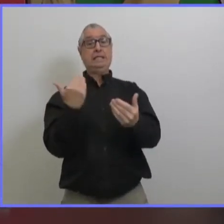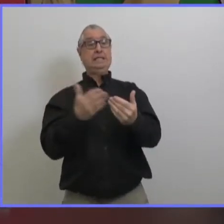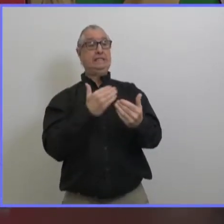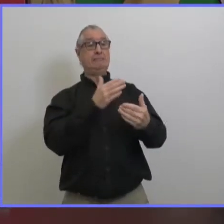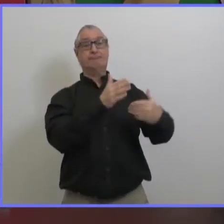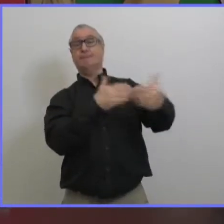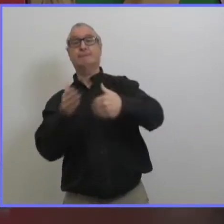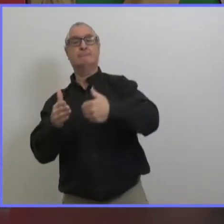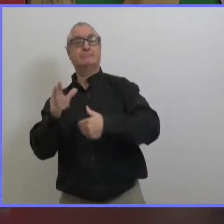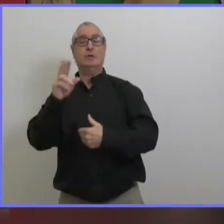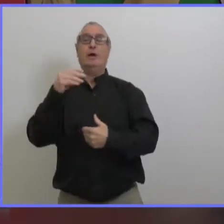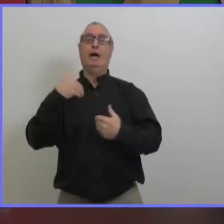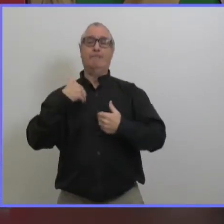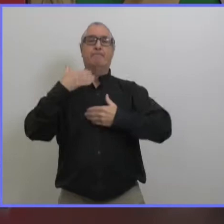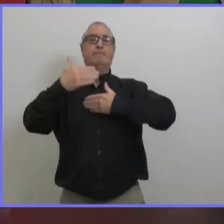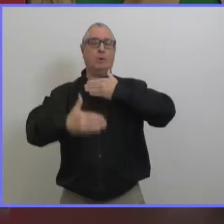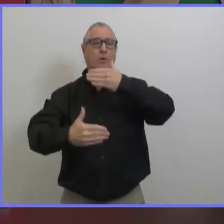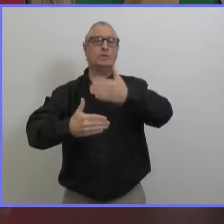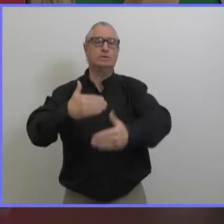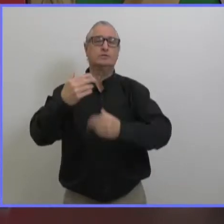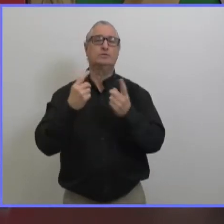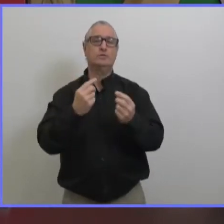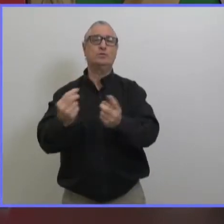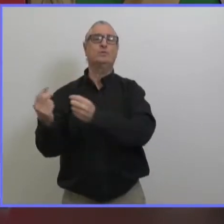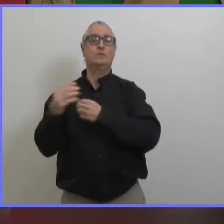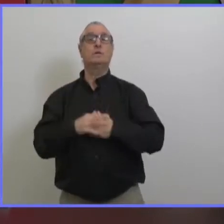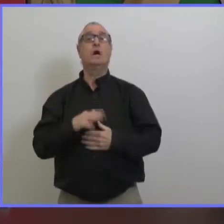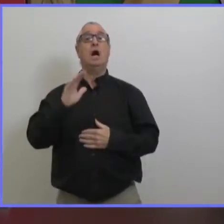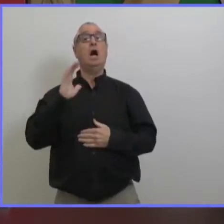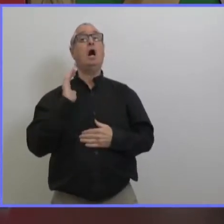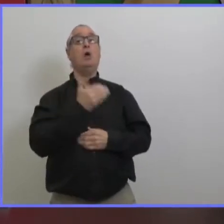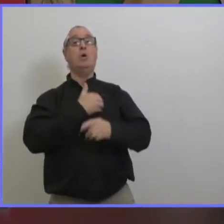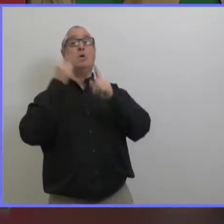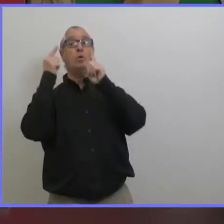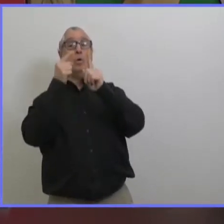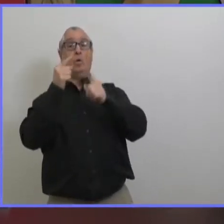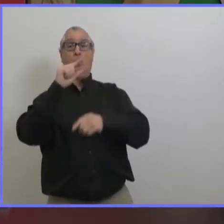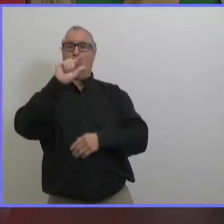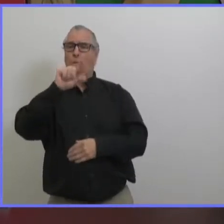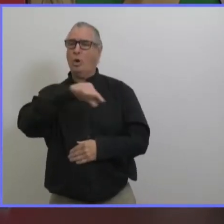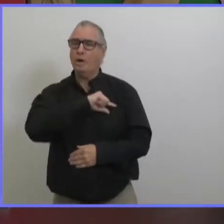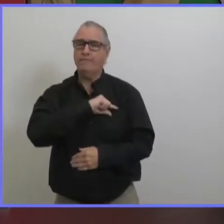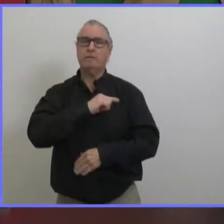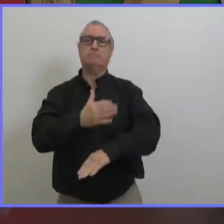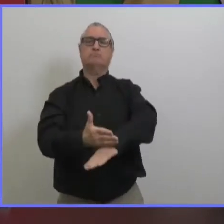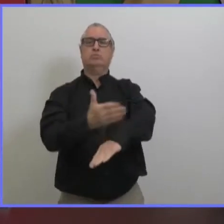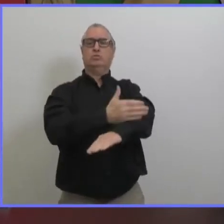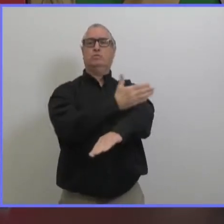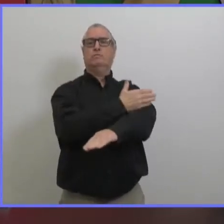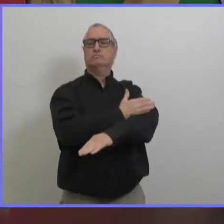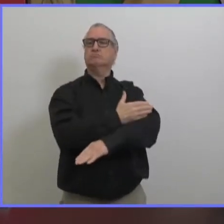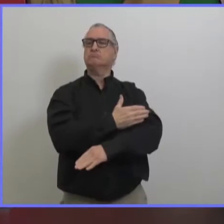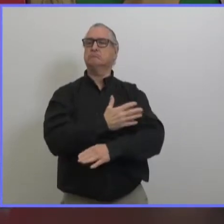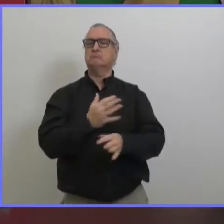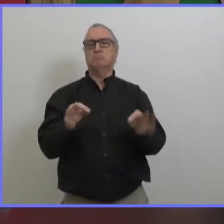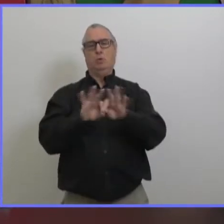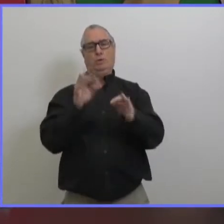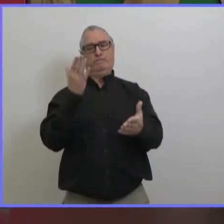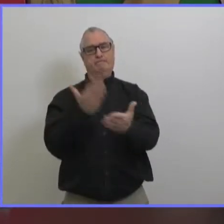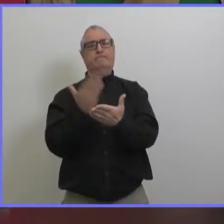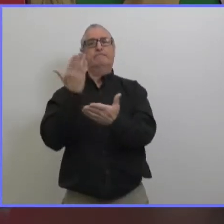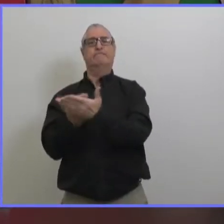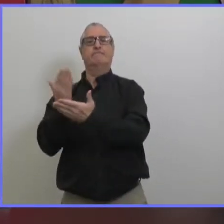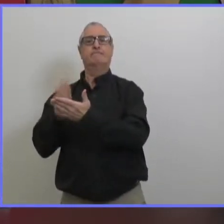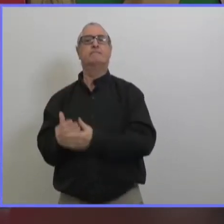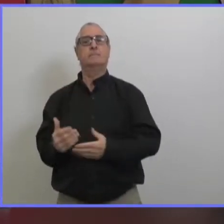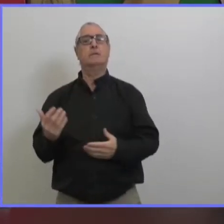'échantillon donc c'est un processus qui est très long je veux dire on fait continuellement du travail pour essayer d'améliorer la qualité de nos processus et on examine tous